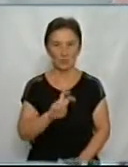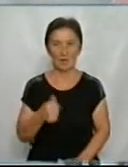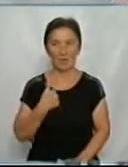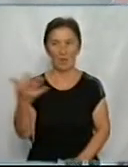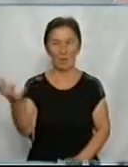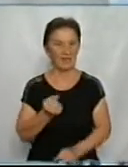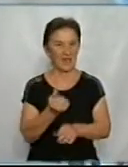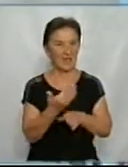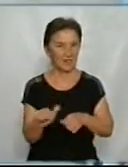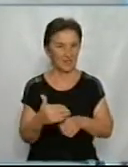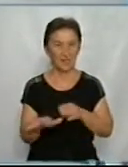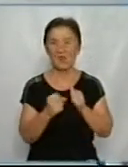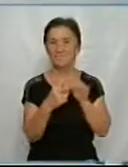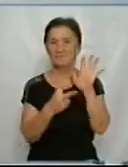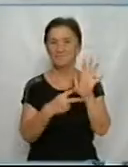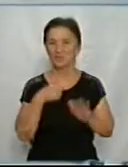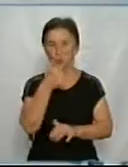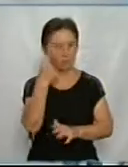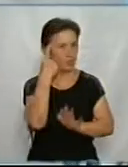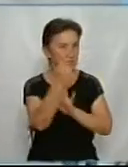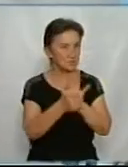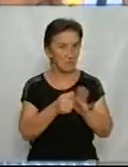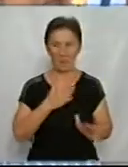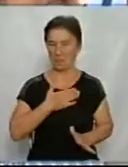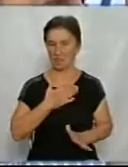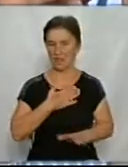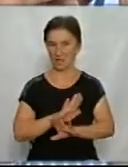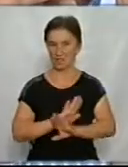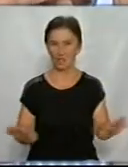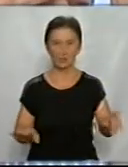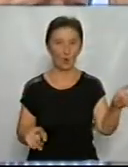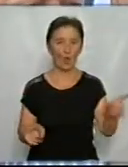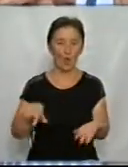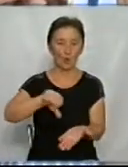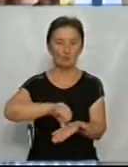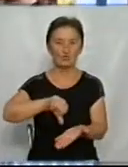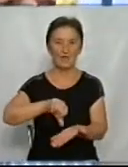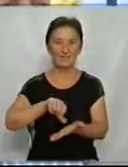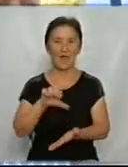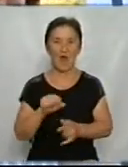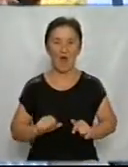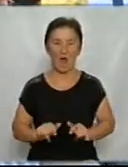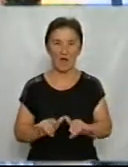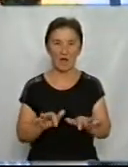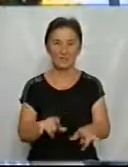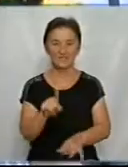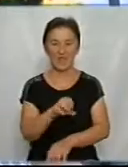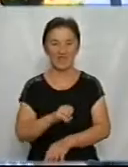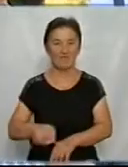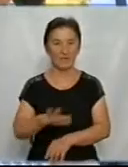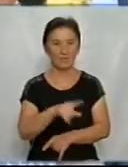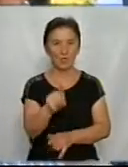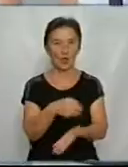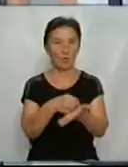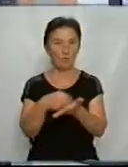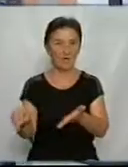у банку. Потім у 2017 році ми дізнаємося, що це вже не наше. Учасниця акції Тетяна Данилова каже, на територію ринку європейський купила